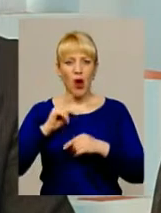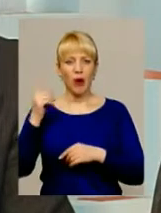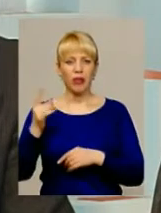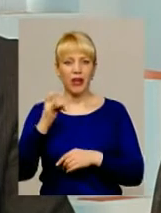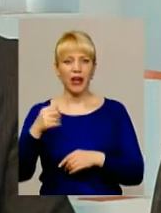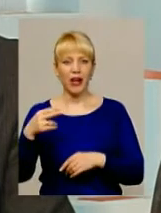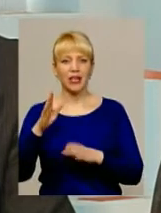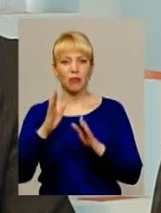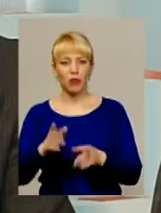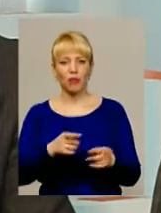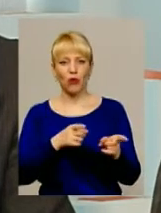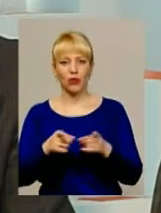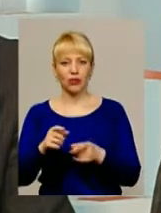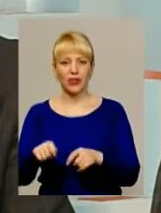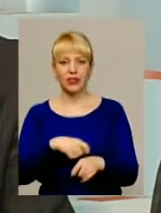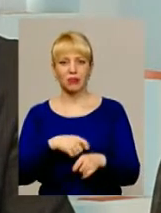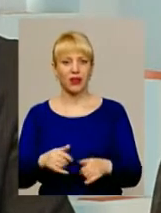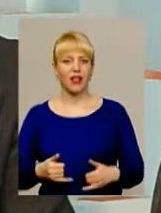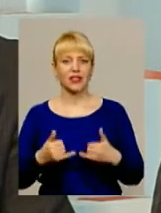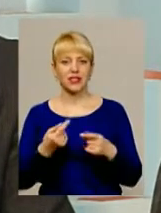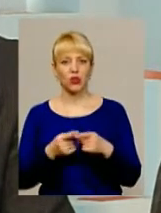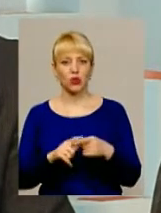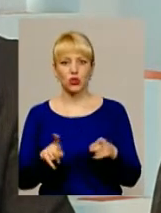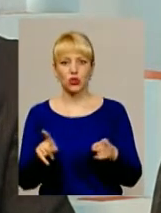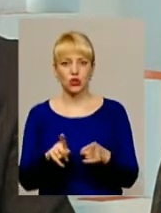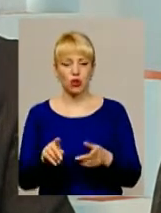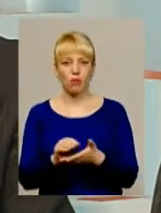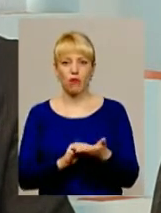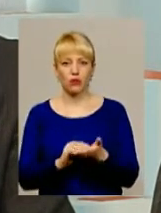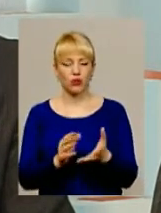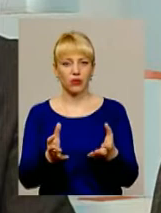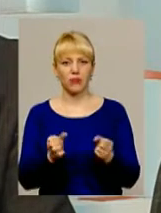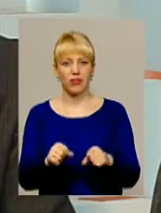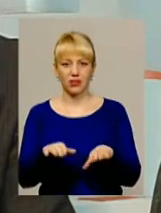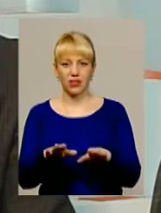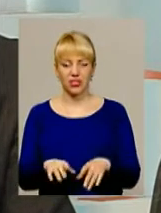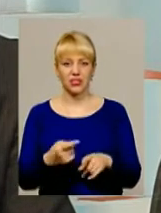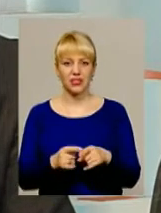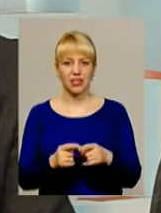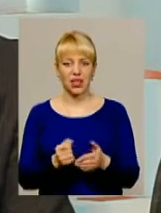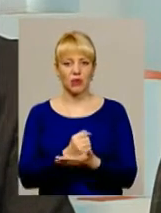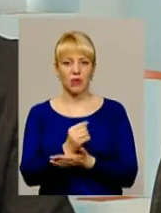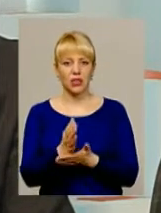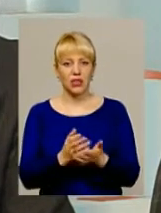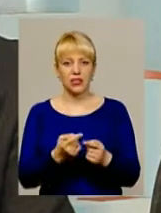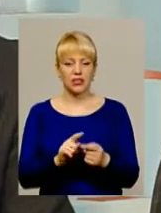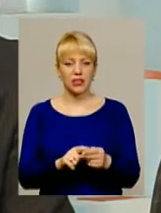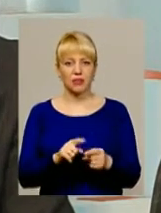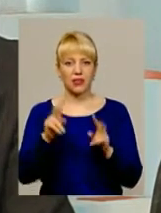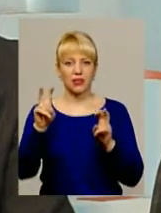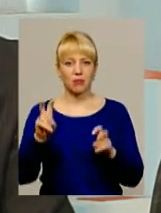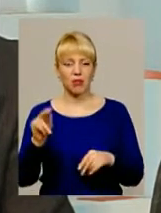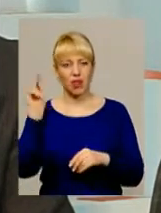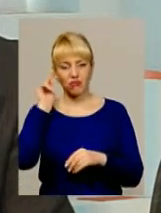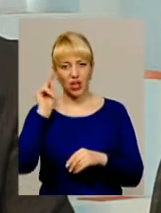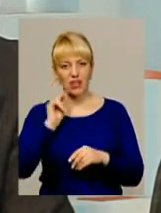будемо готувати матеріали для того, щоб повторно прийняти рішення вже з тією мережою, з тими типами навчальних заходів,